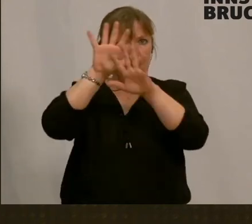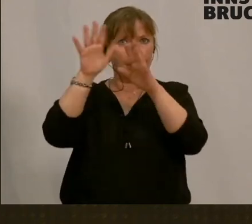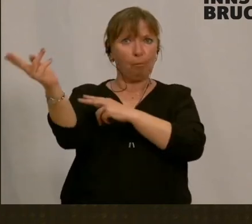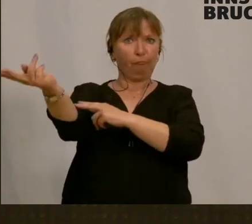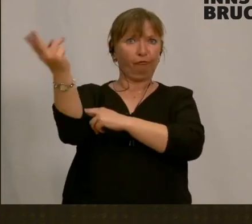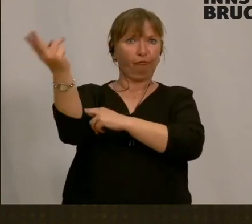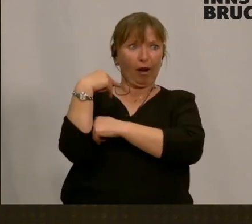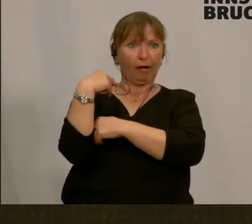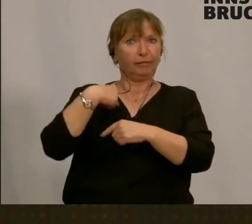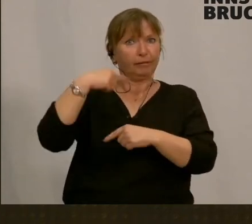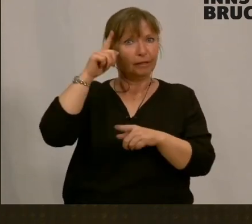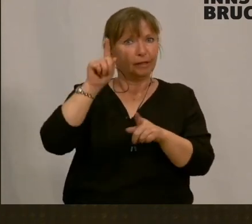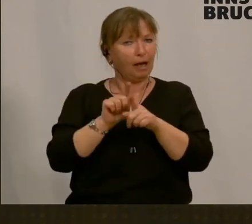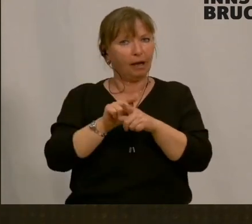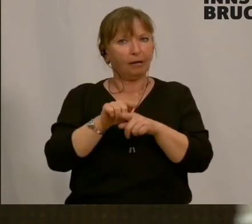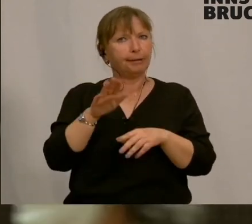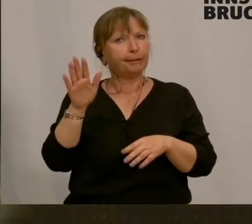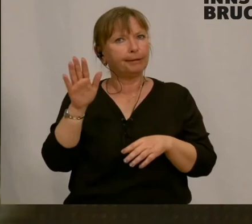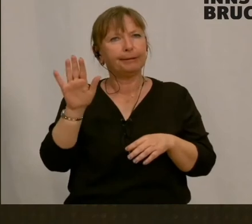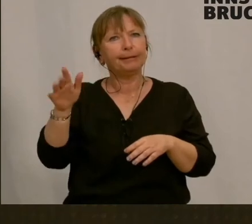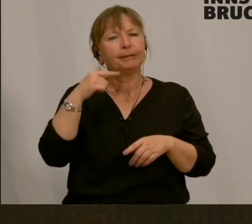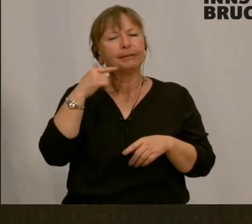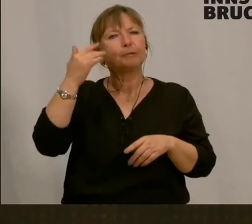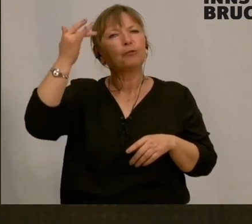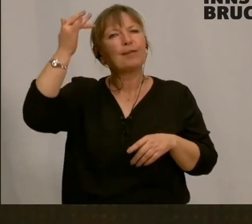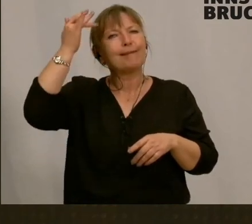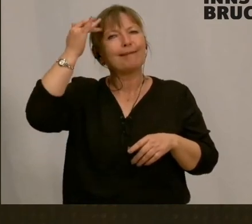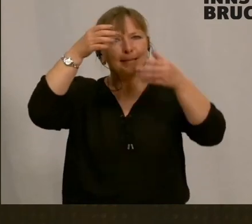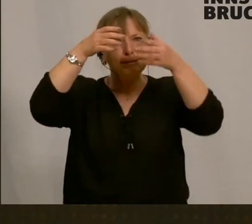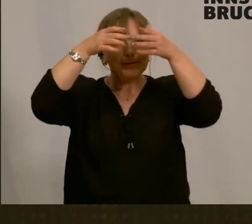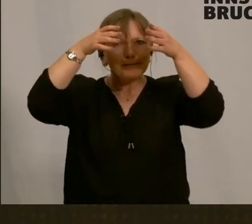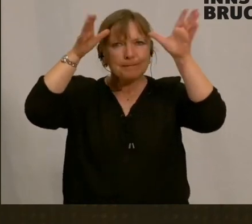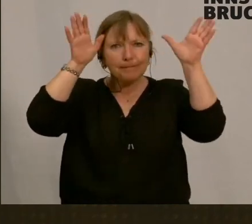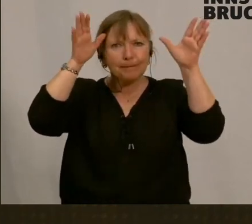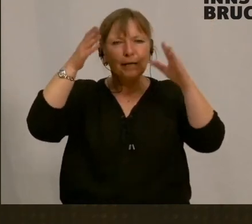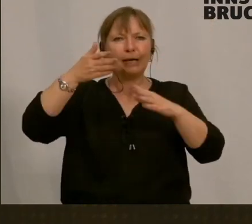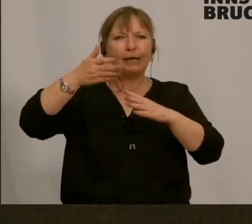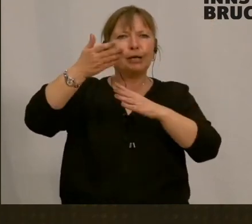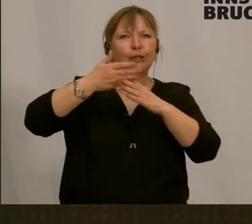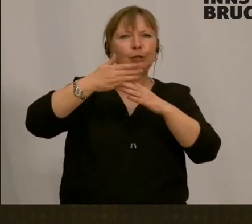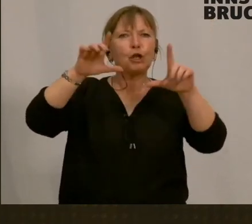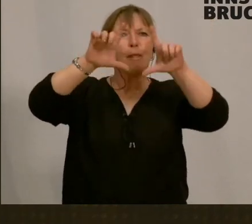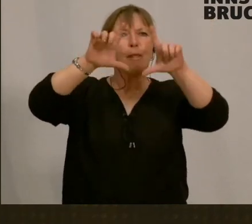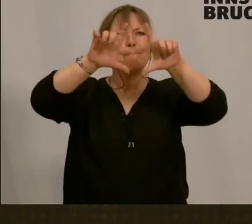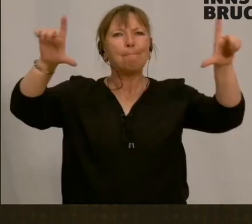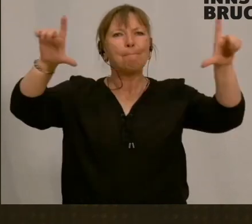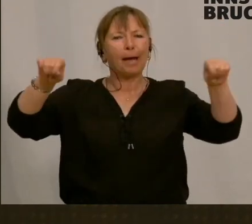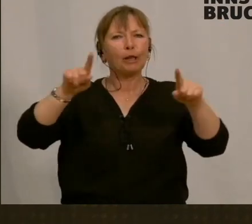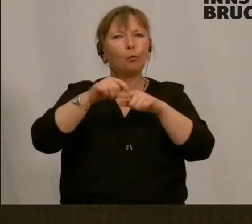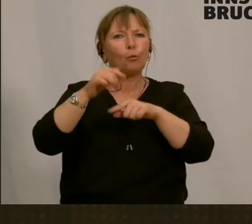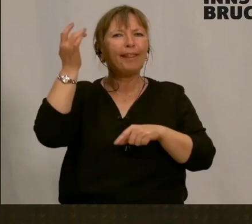Horizont, ein Sprichwort besagt, dass der geistige Horizont der Abstand zwischen Brett und Hirn ist, dass das natürlich auch